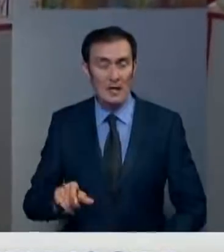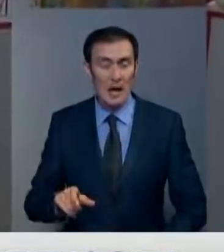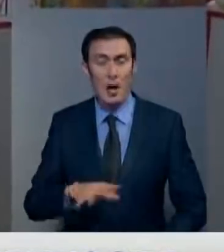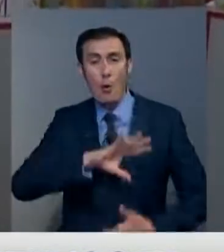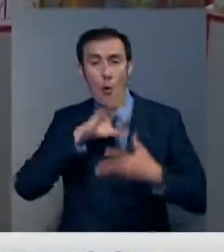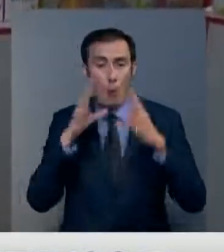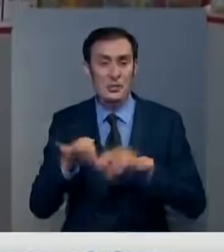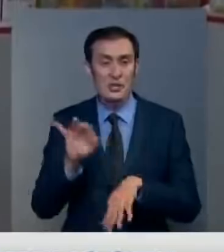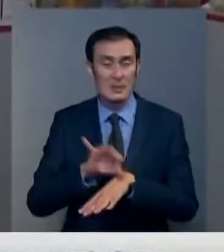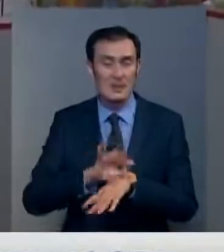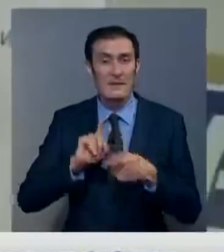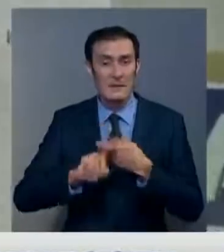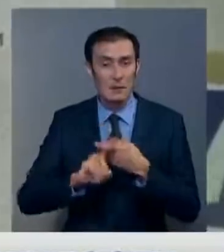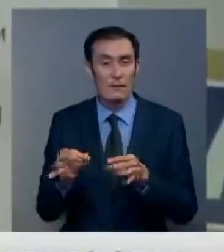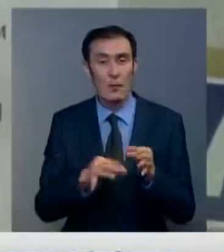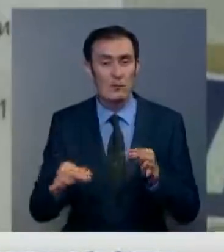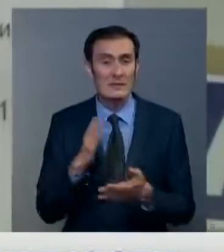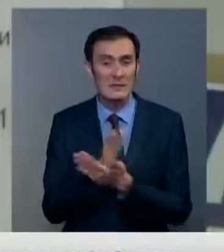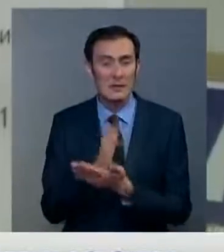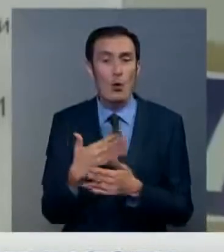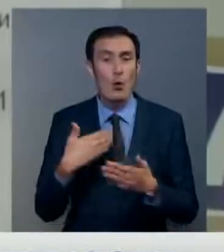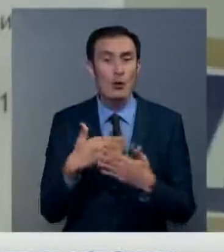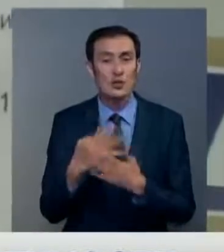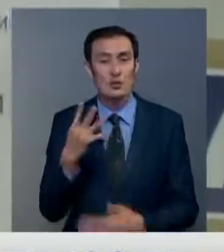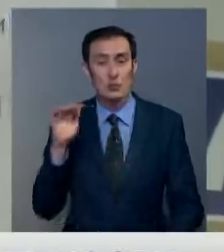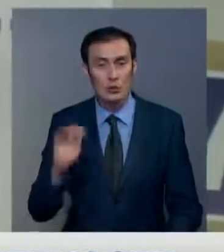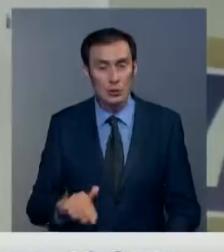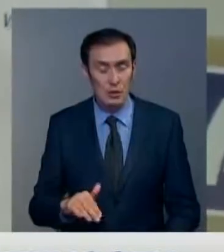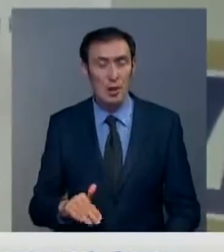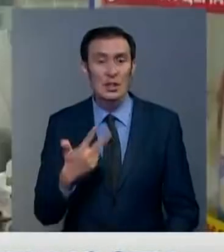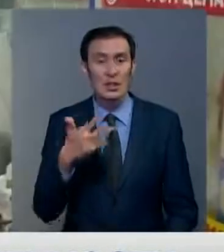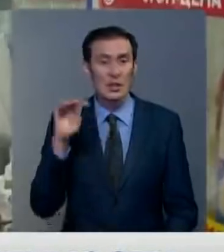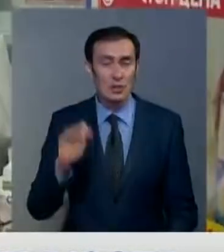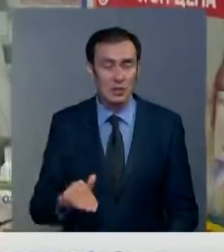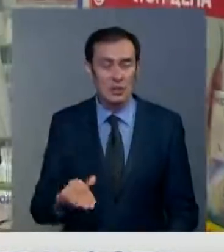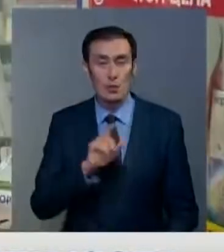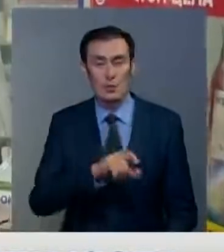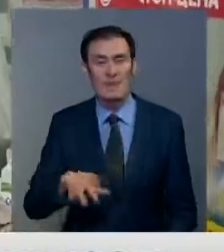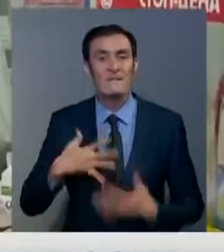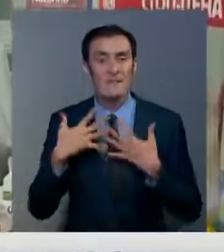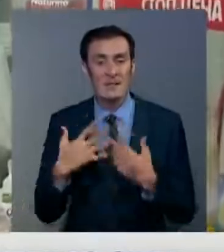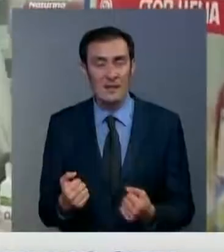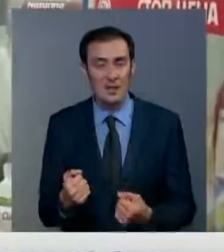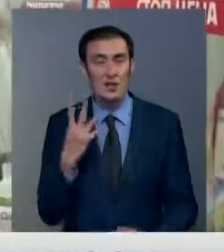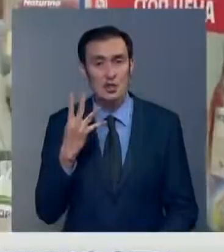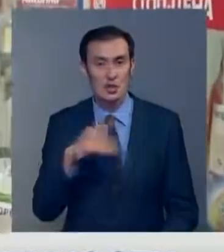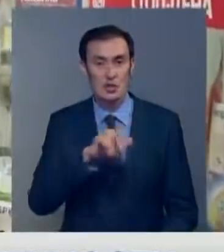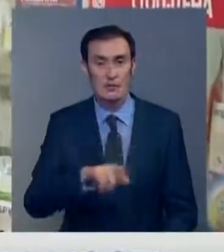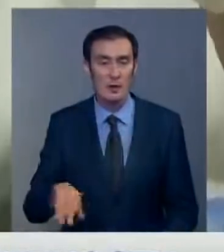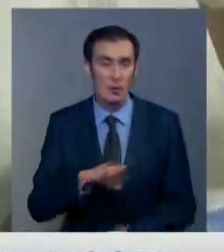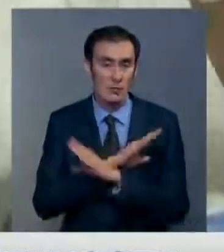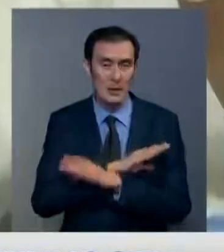общее количество зараженных COVID-19 в регионе приближается к 4000. Около 3000 уже выздоровели, четверо скончались.